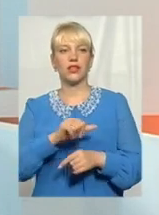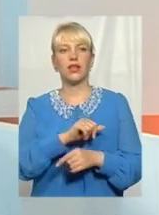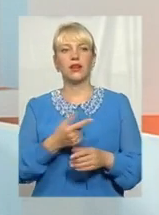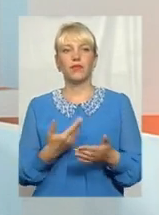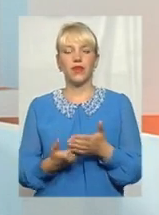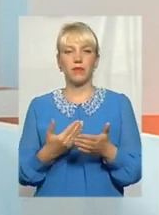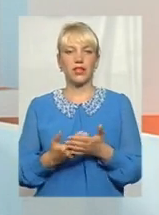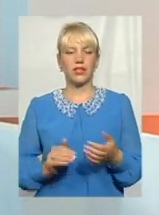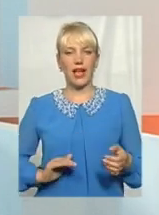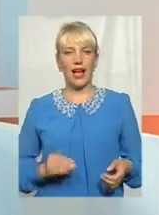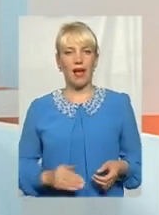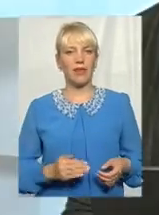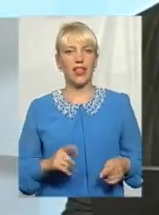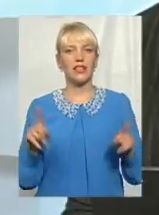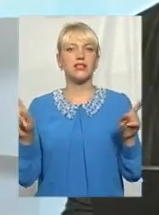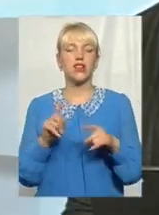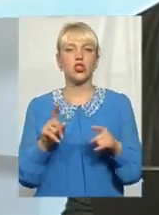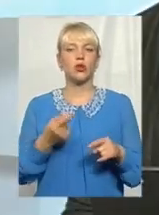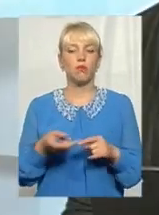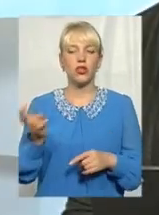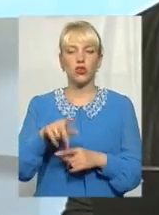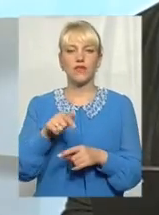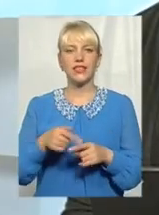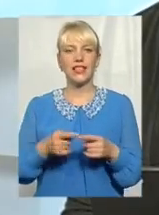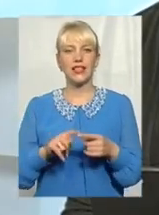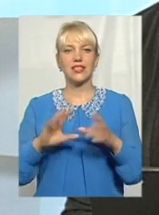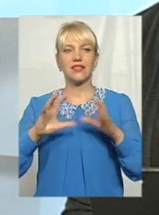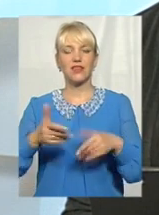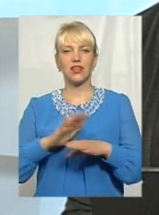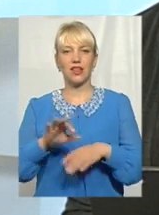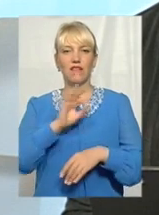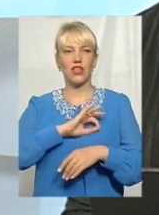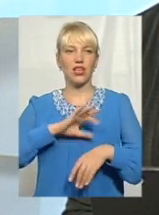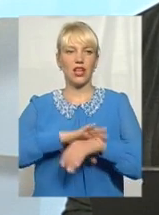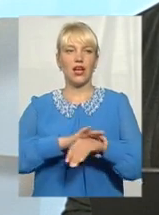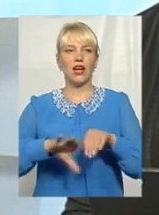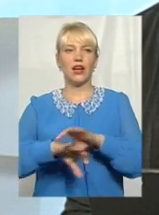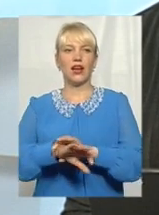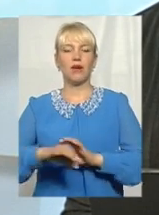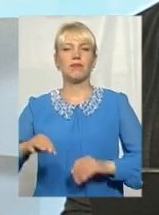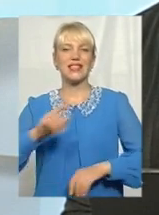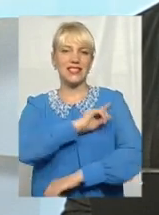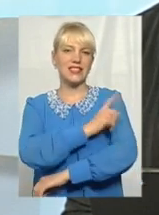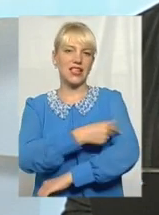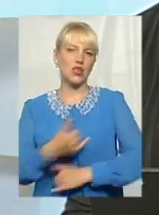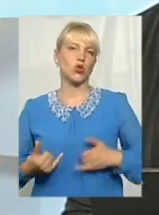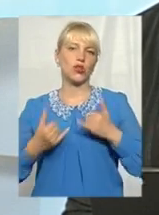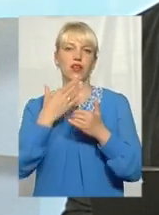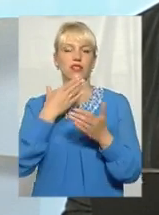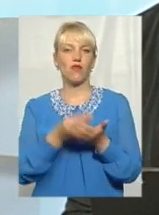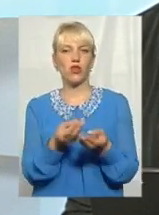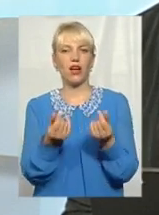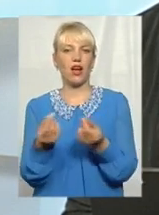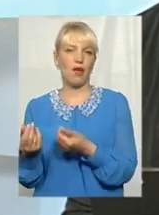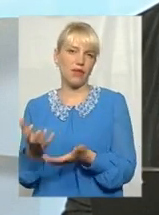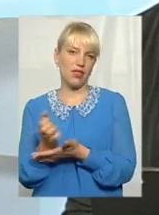казати, капіталіста, що він прийшов в цей світ не лише використовувати раб фізсилу для своїх капіталів,